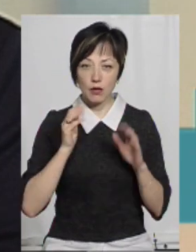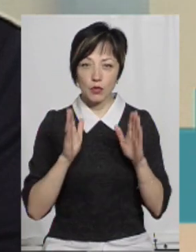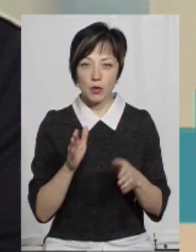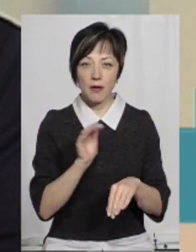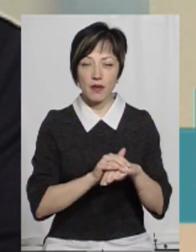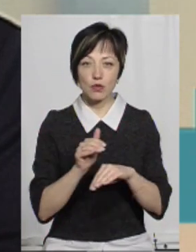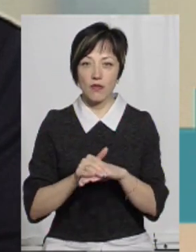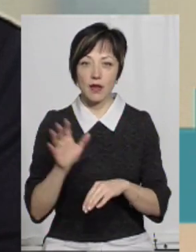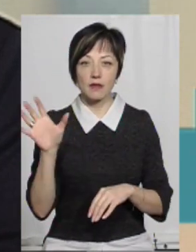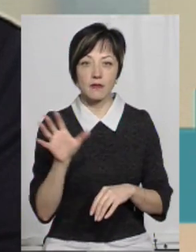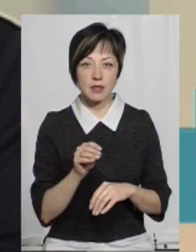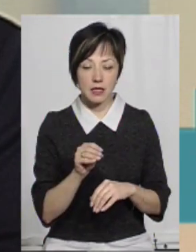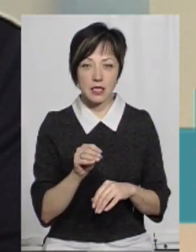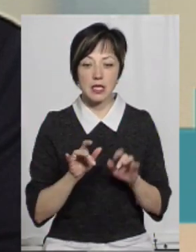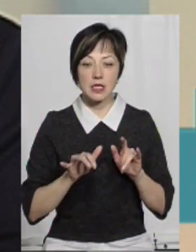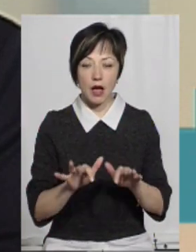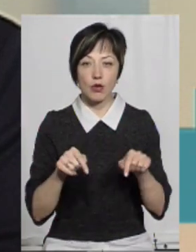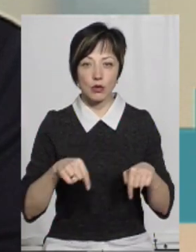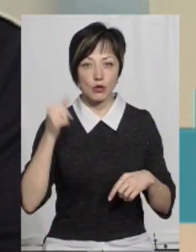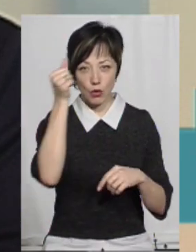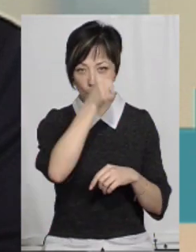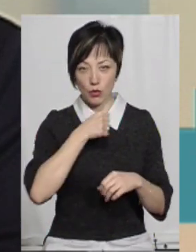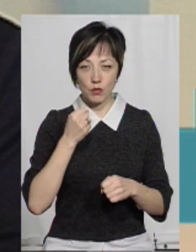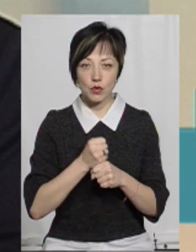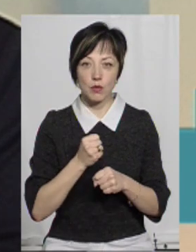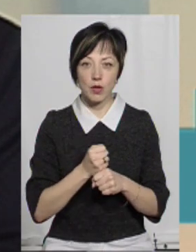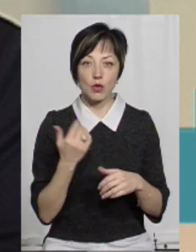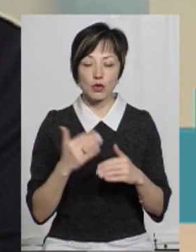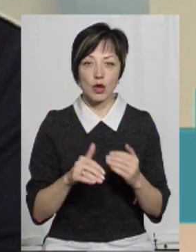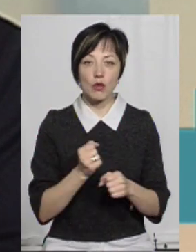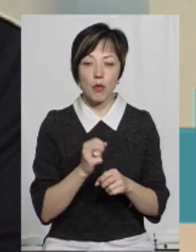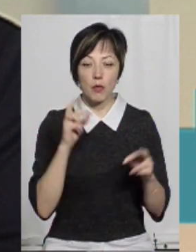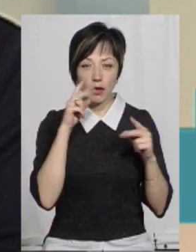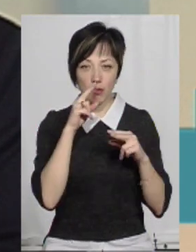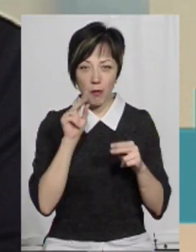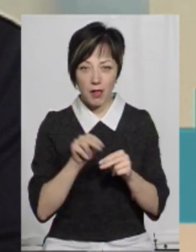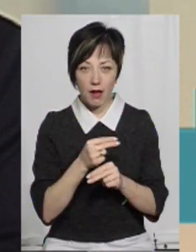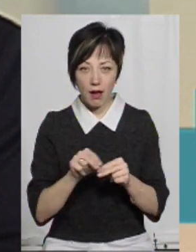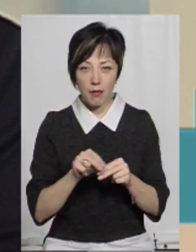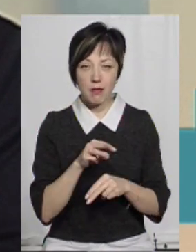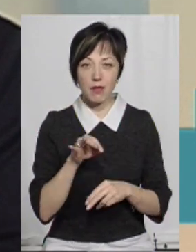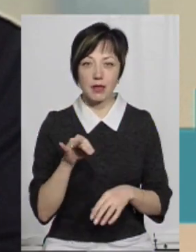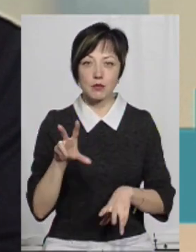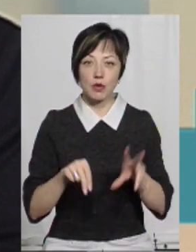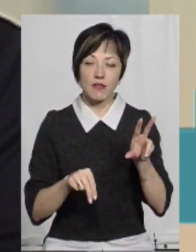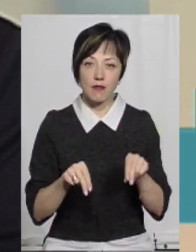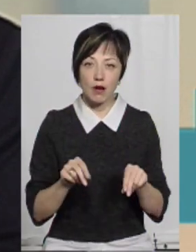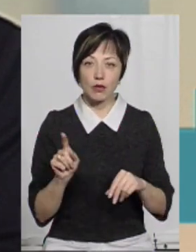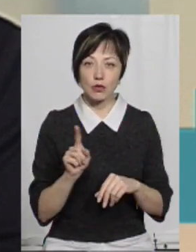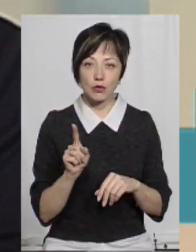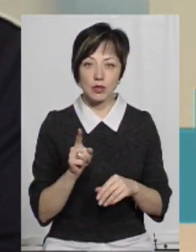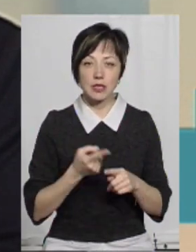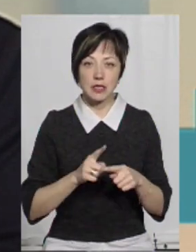Ми будемо фіксувати всі заходи цього року. Ми зробили вже роботу над помилками. І я сподіваюся,